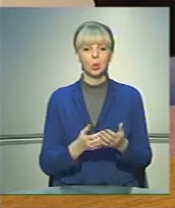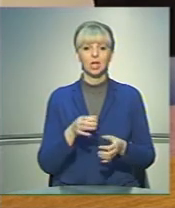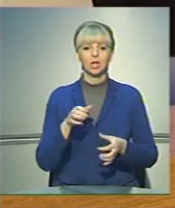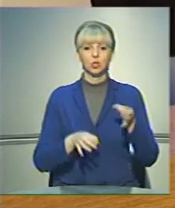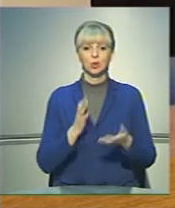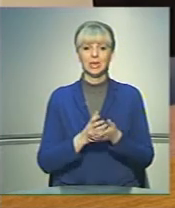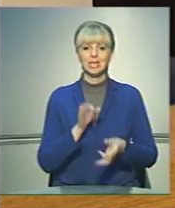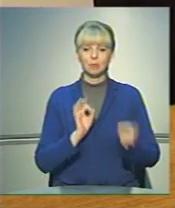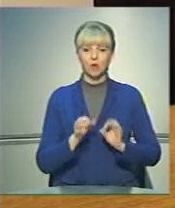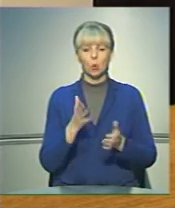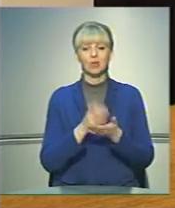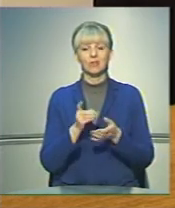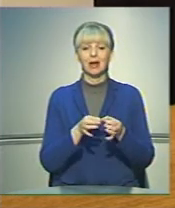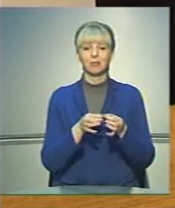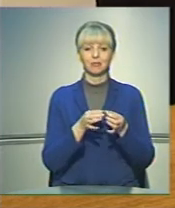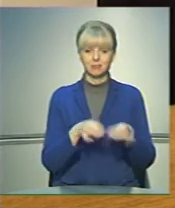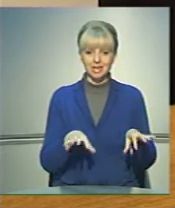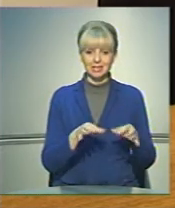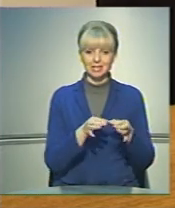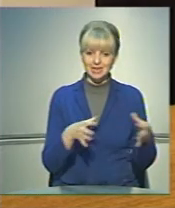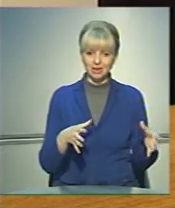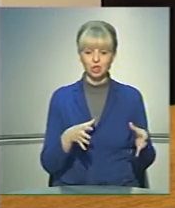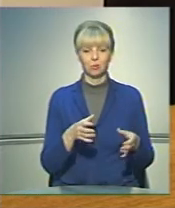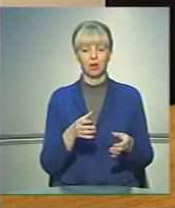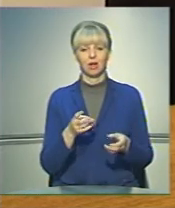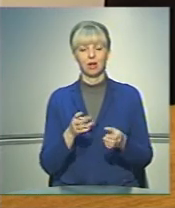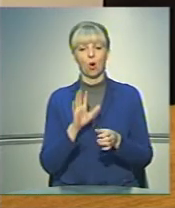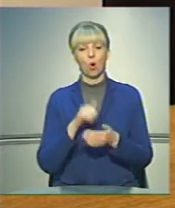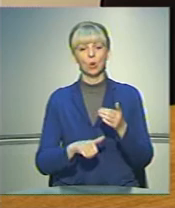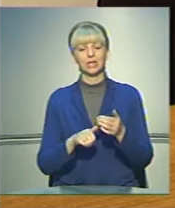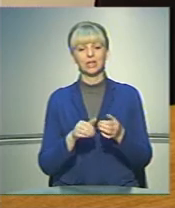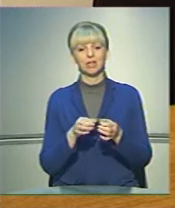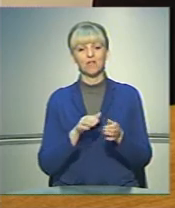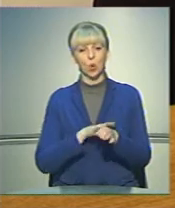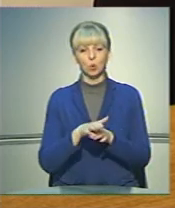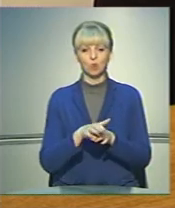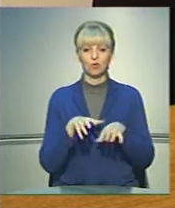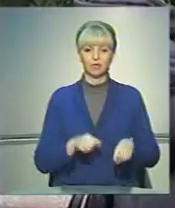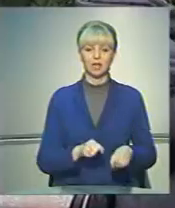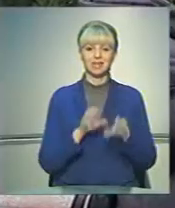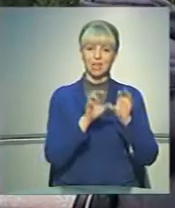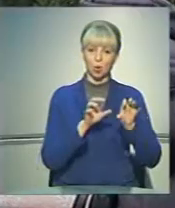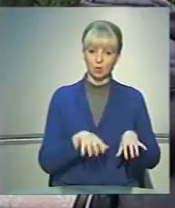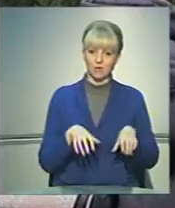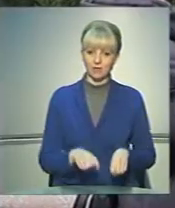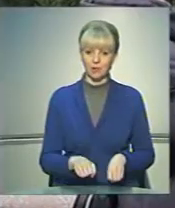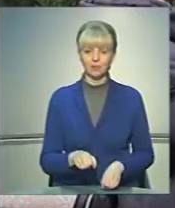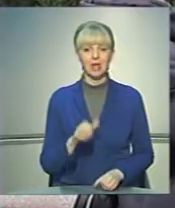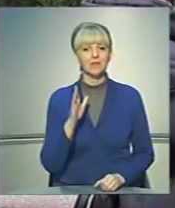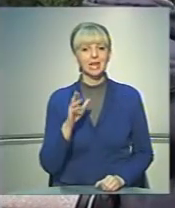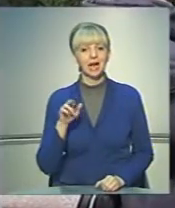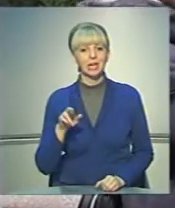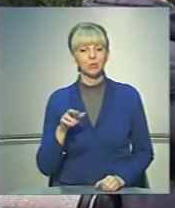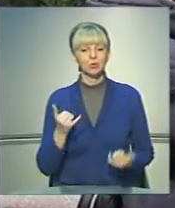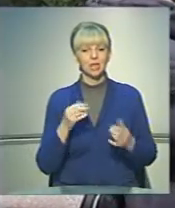справедливим, коли він є незалежним, незалежним насамперед від виконавчої влади, від законодавчої влади. Віталія Яремчук